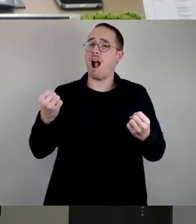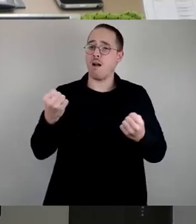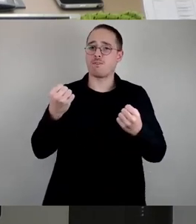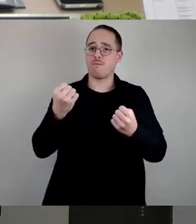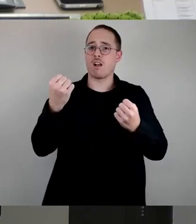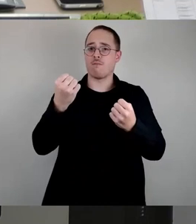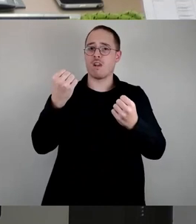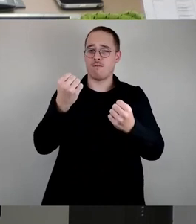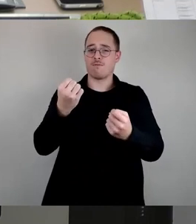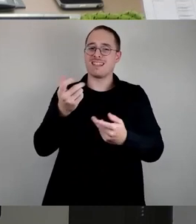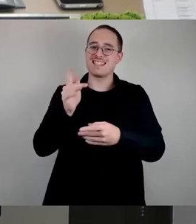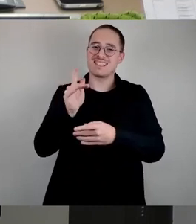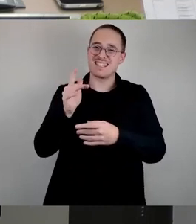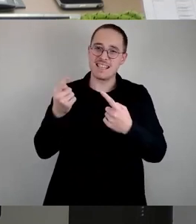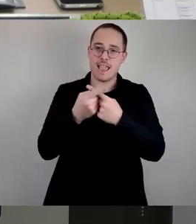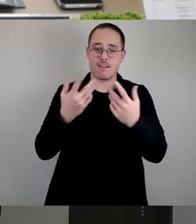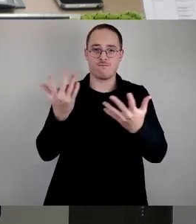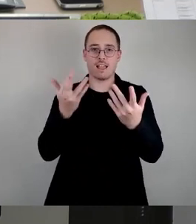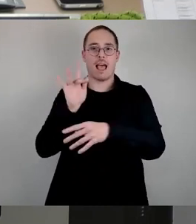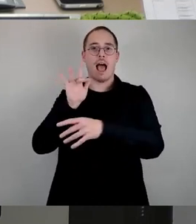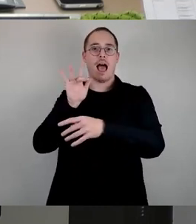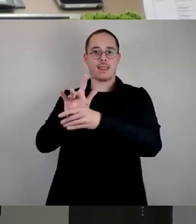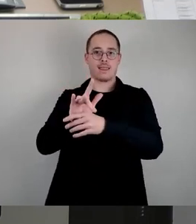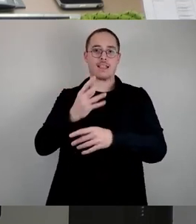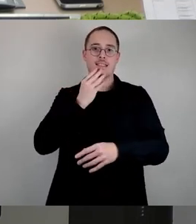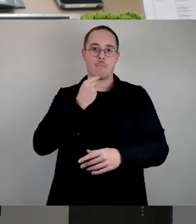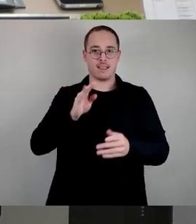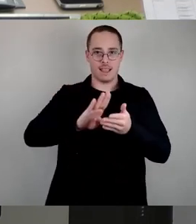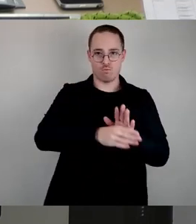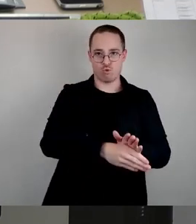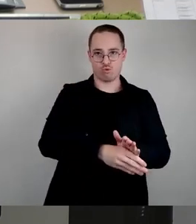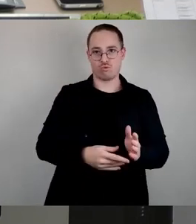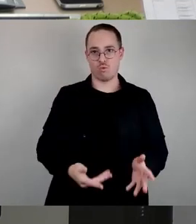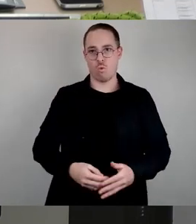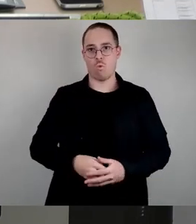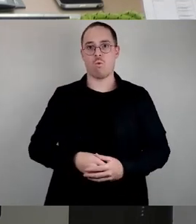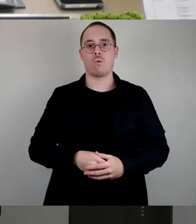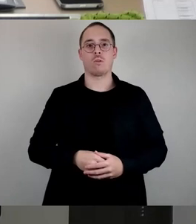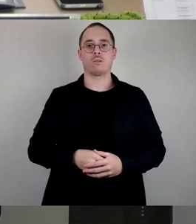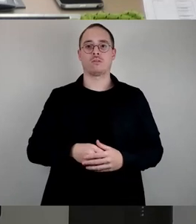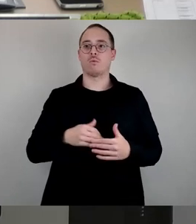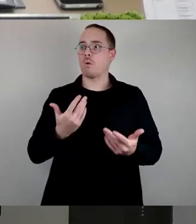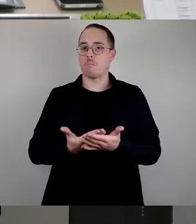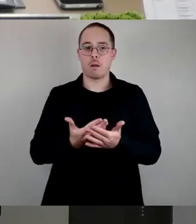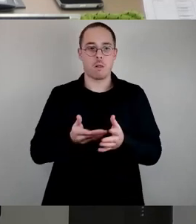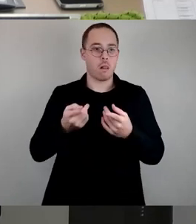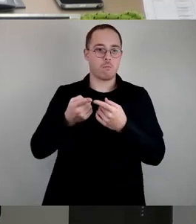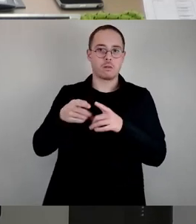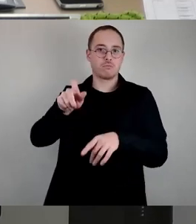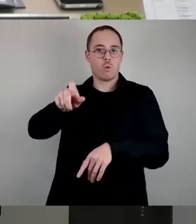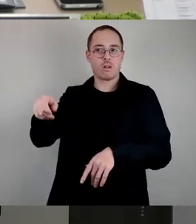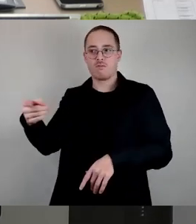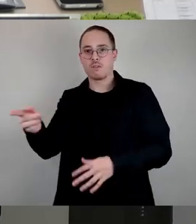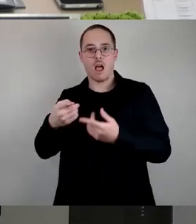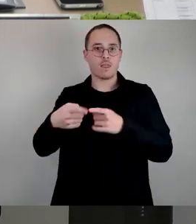Offenhaltung gegenüber Menschen unterschiedlicher Geschlechter, Hautfarbe